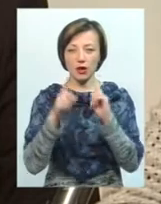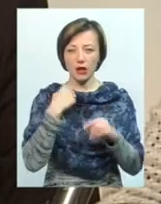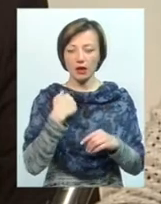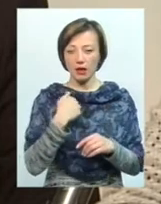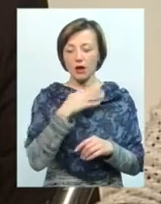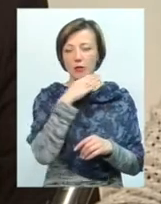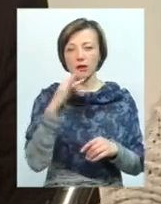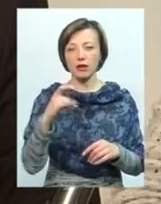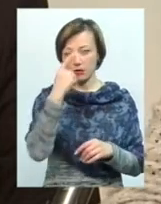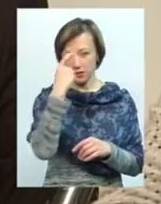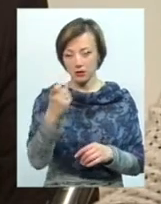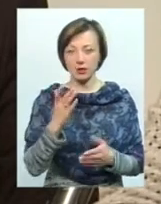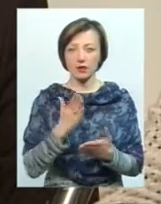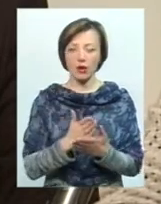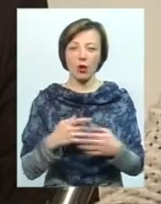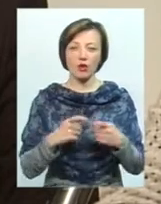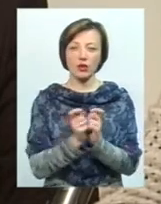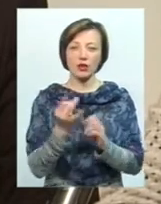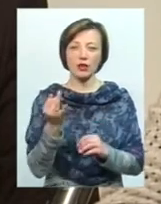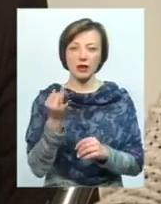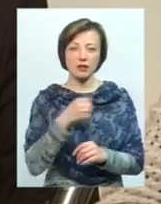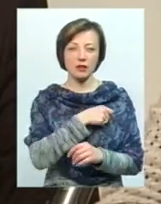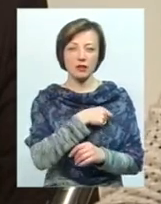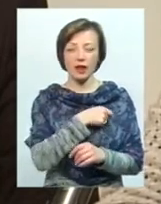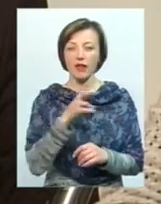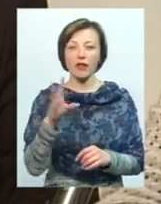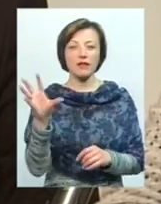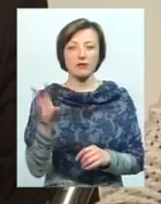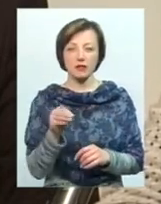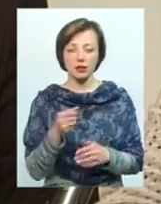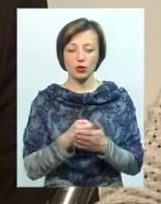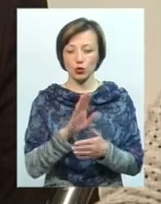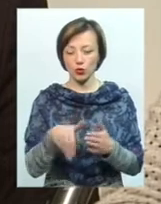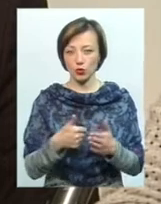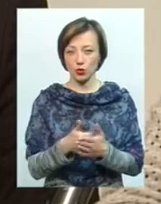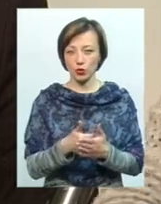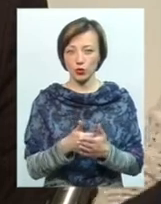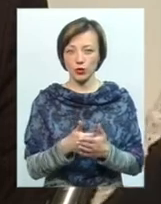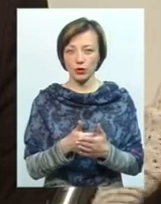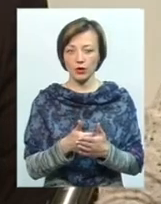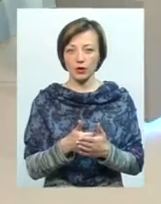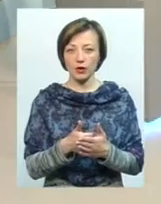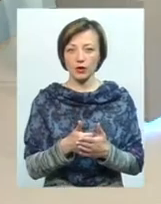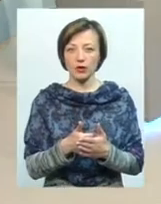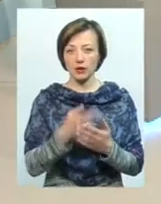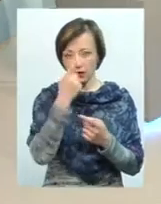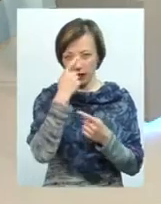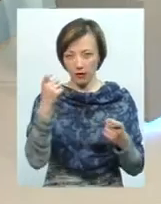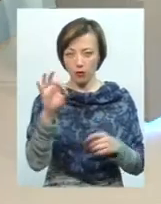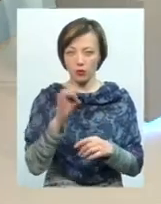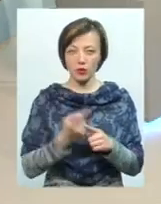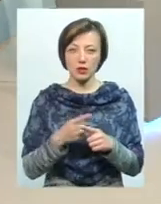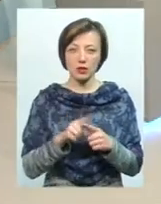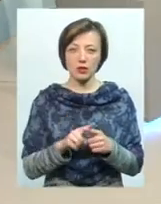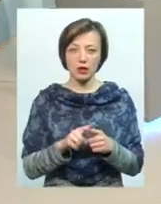заявляла про існування конфлікту інтересів депутатів. Не всі, до речі, до цього часу заявляють про нього, тому